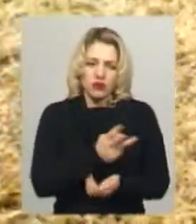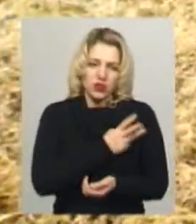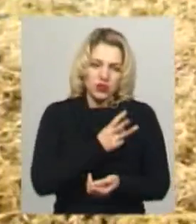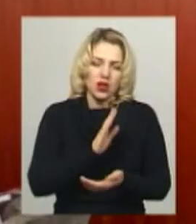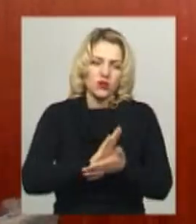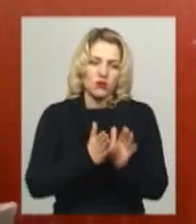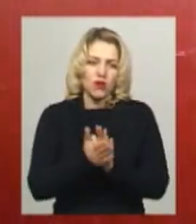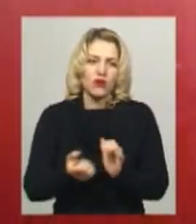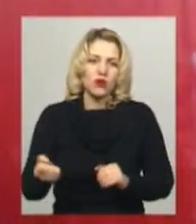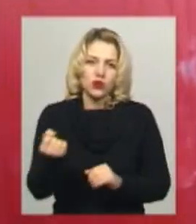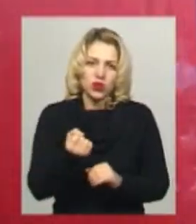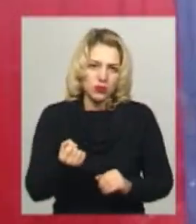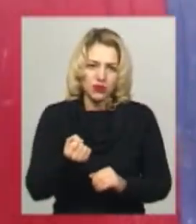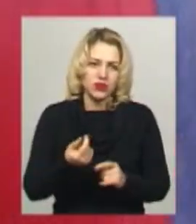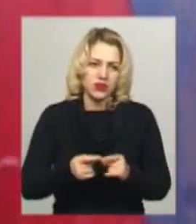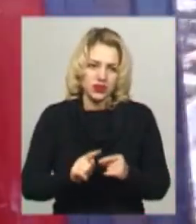тварин.